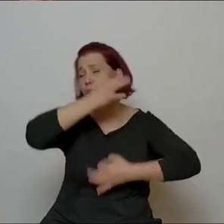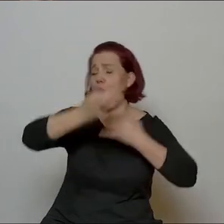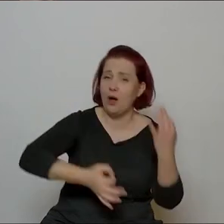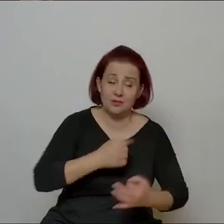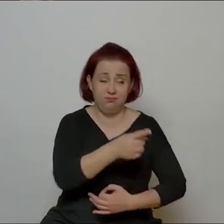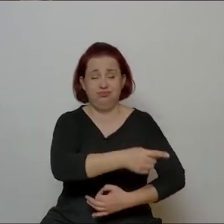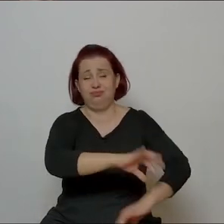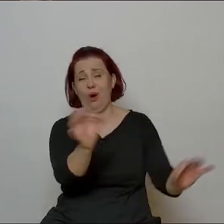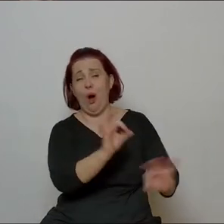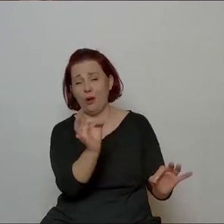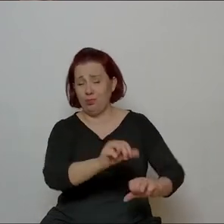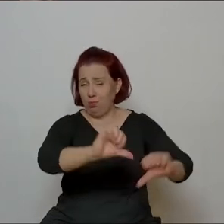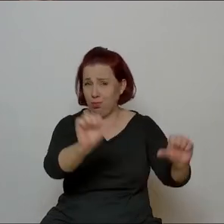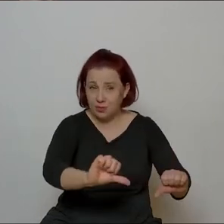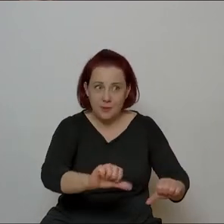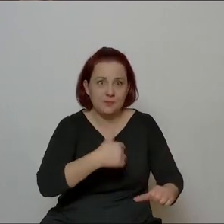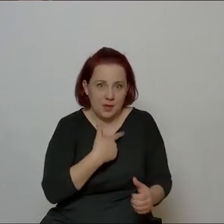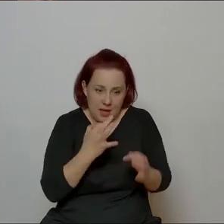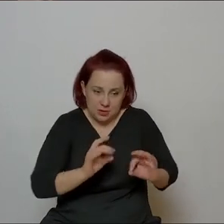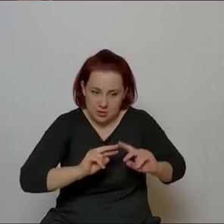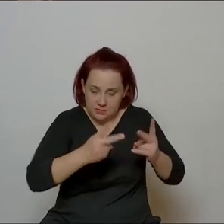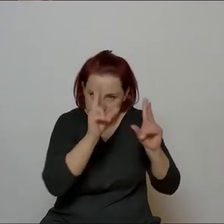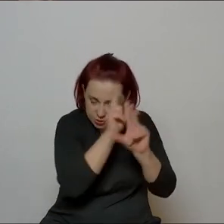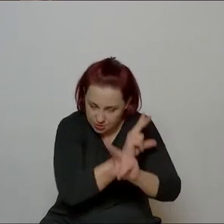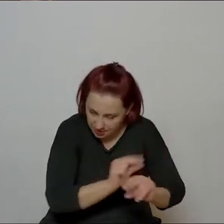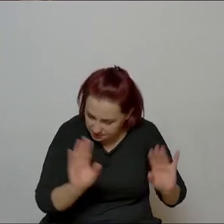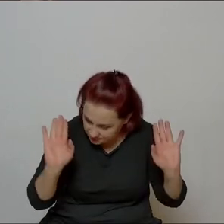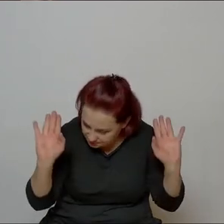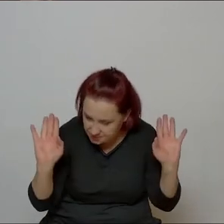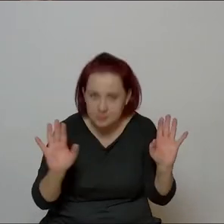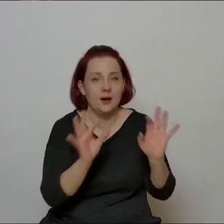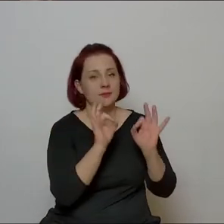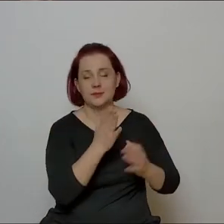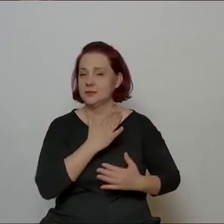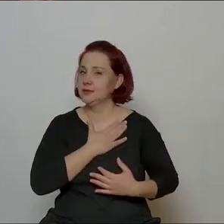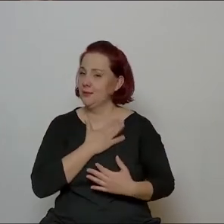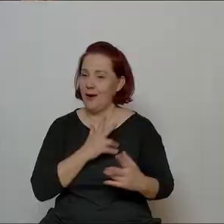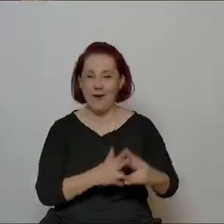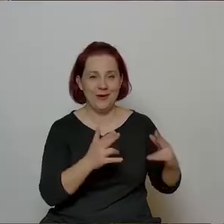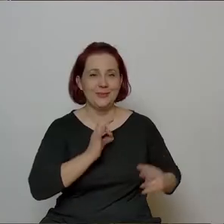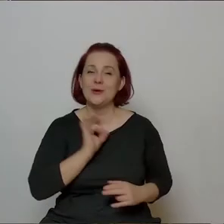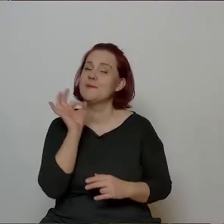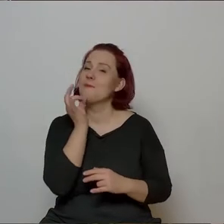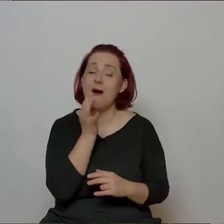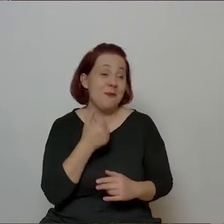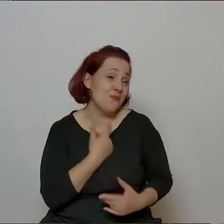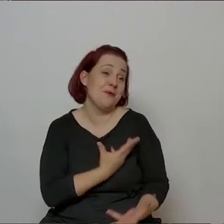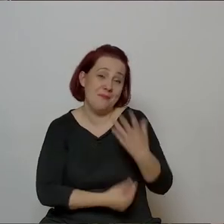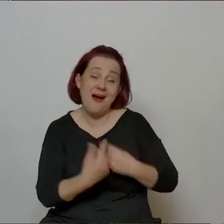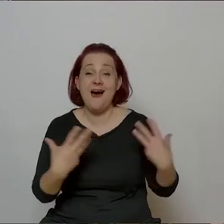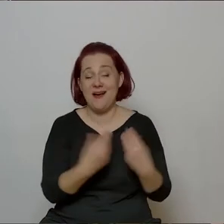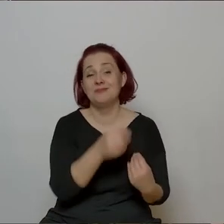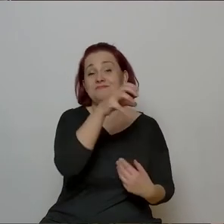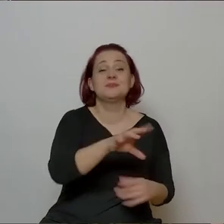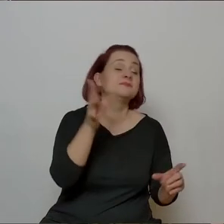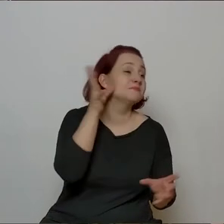to jest okropne i kicz. Ja dzisiaj zwracam im szacunek. Dzisiaj to dla mnie jest sympatyczne, na jakieś tam z czasów młodości. Bawiliśmy się przy Skaldach,